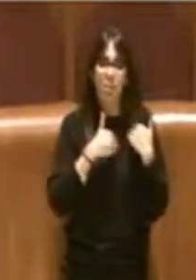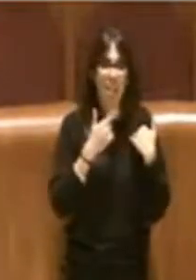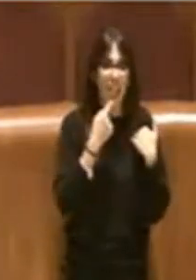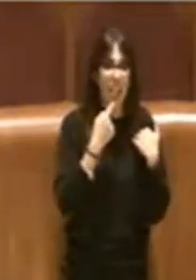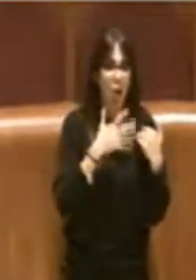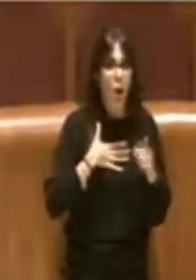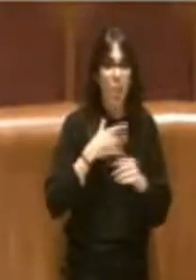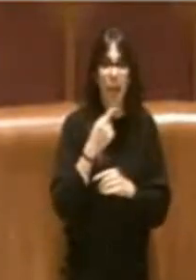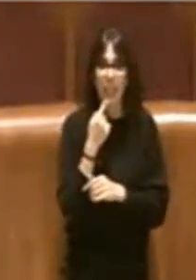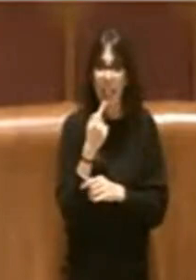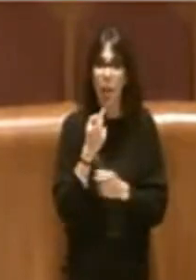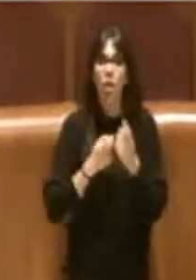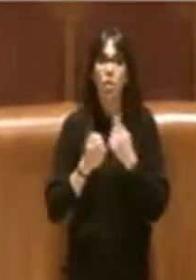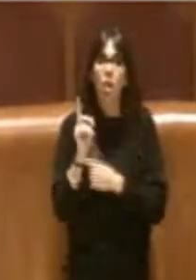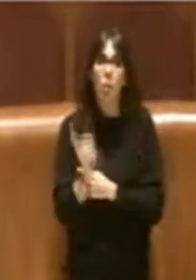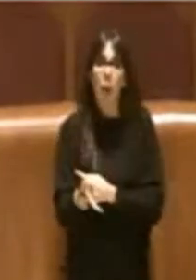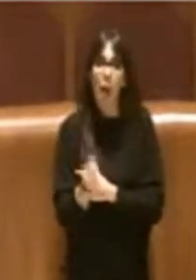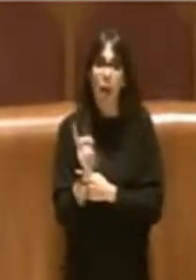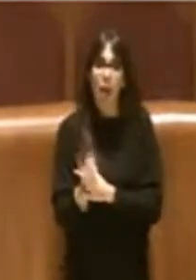genesi.